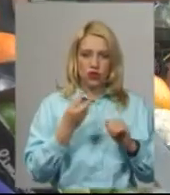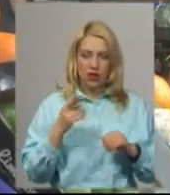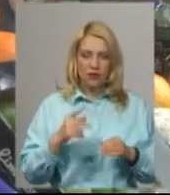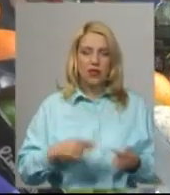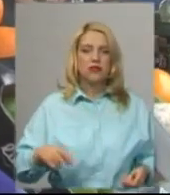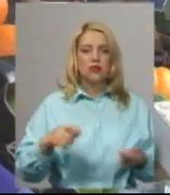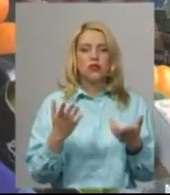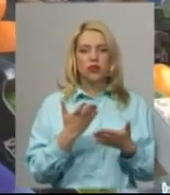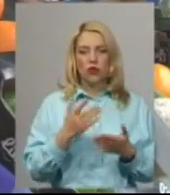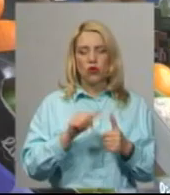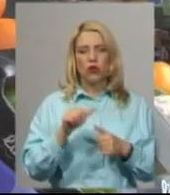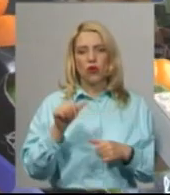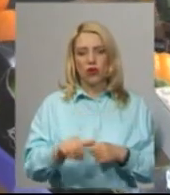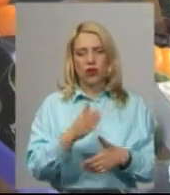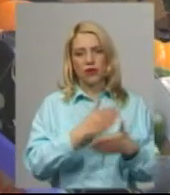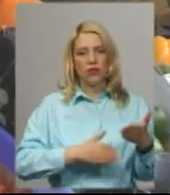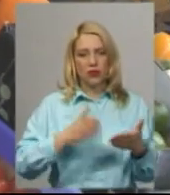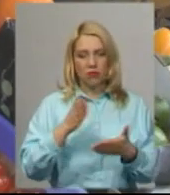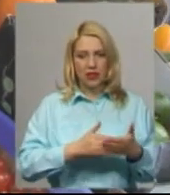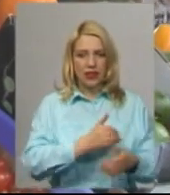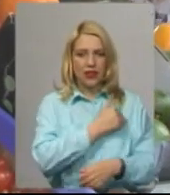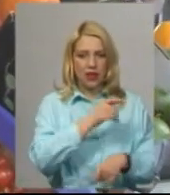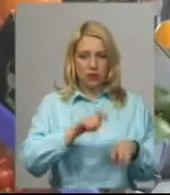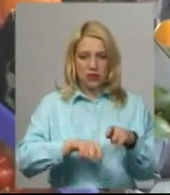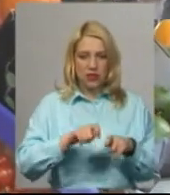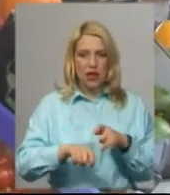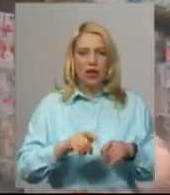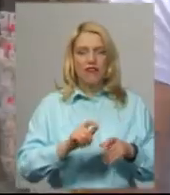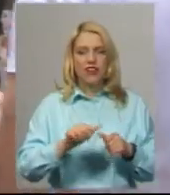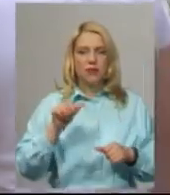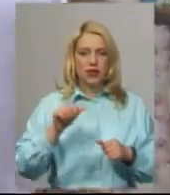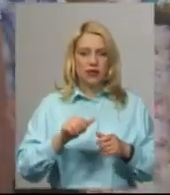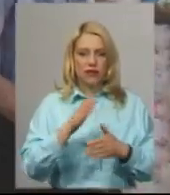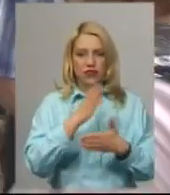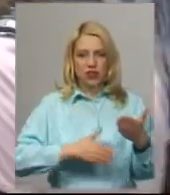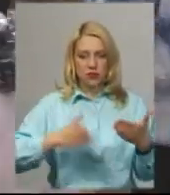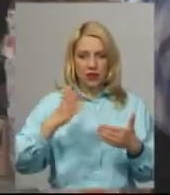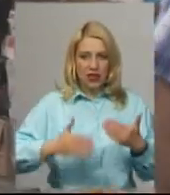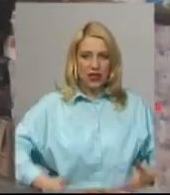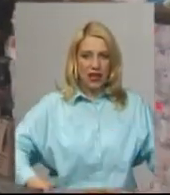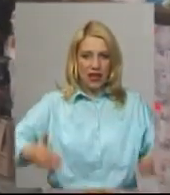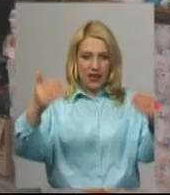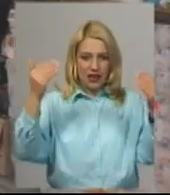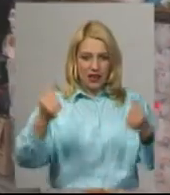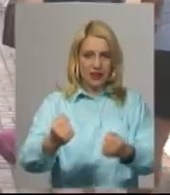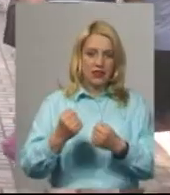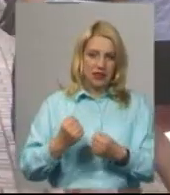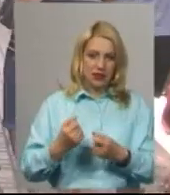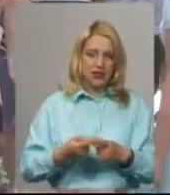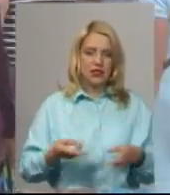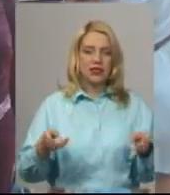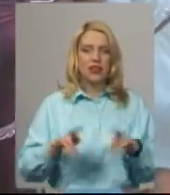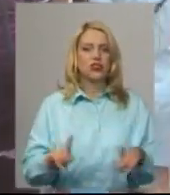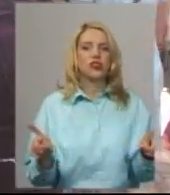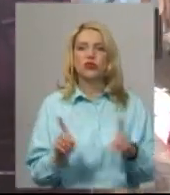якої, окрім відміни термоскрингу для покупців, відмінили захисні екрани та дистанцію між продавцями у 3 метри. Залишилося наступне. І